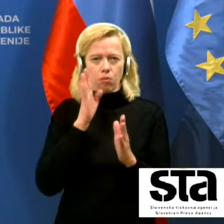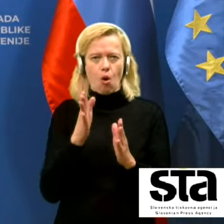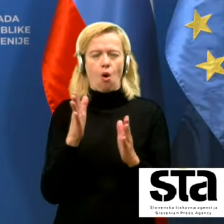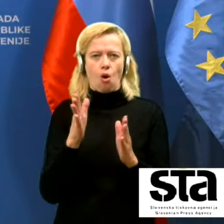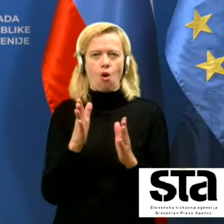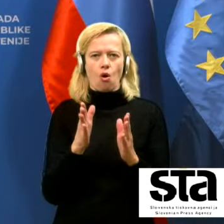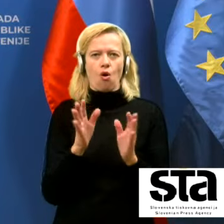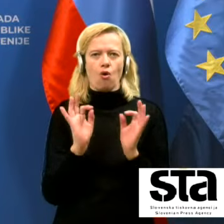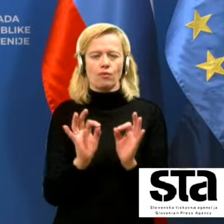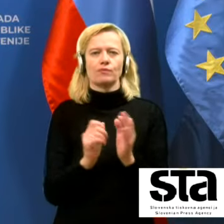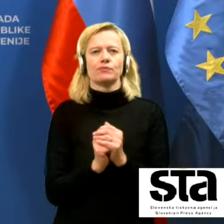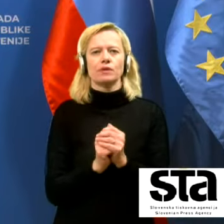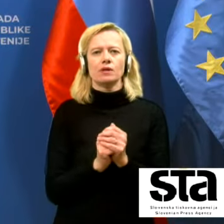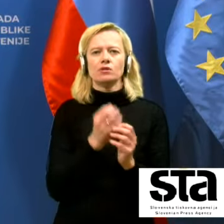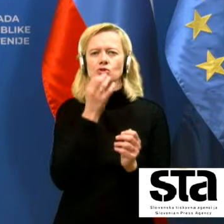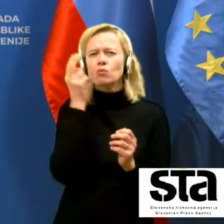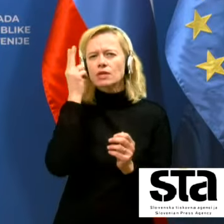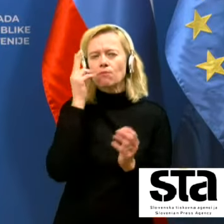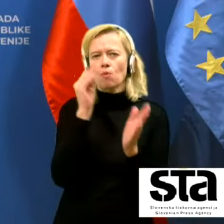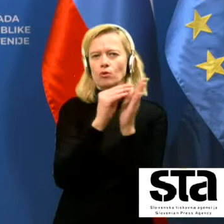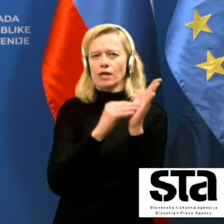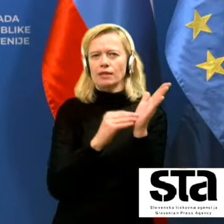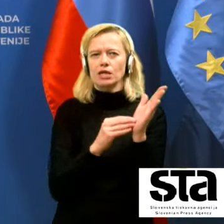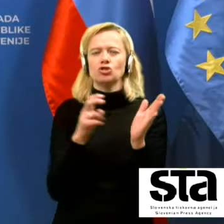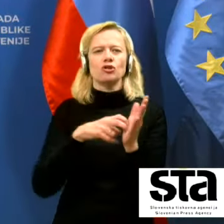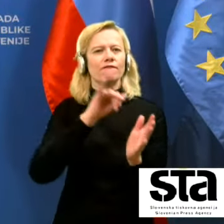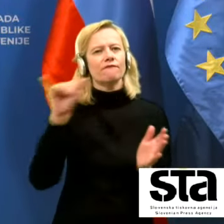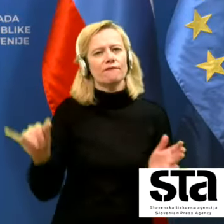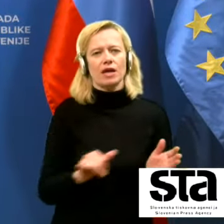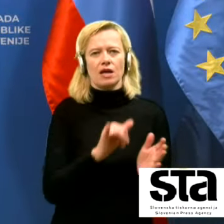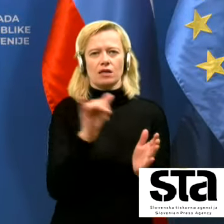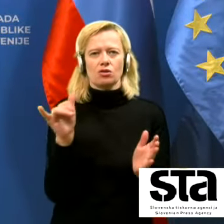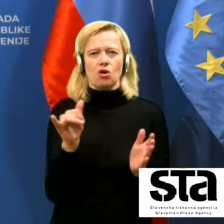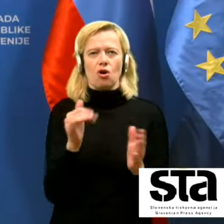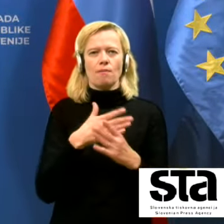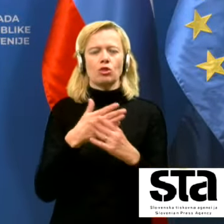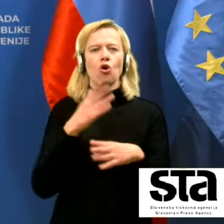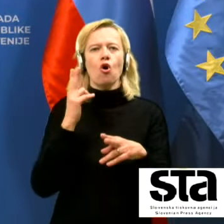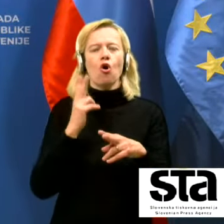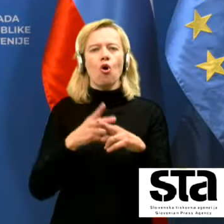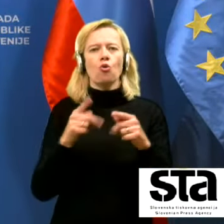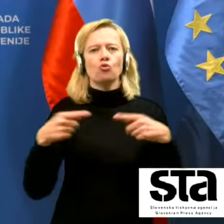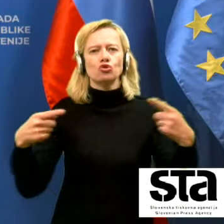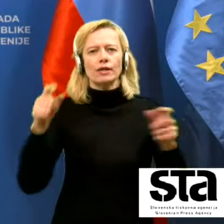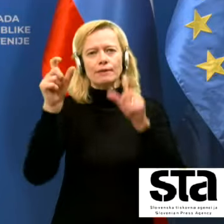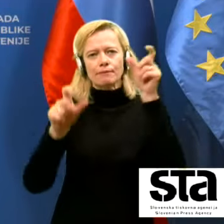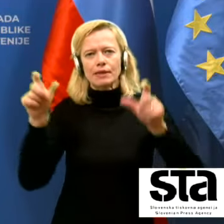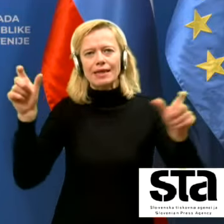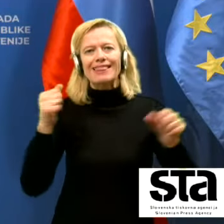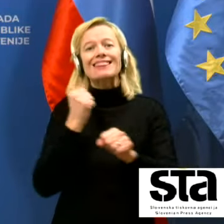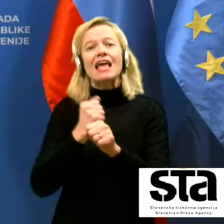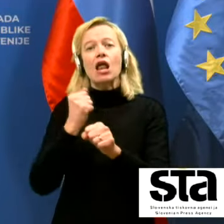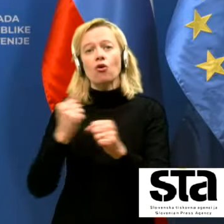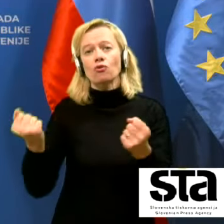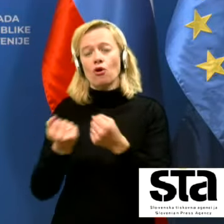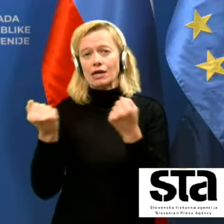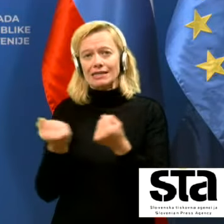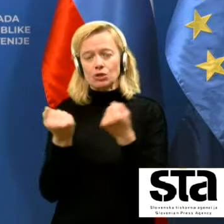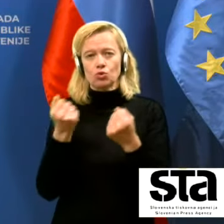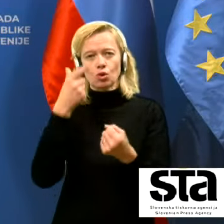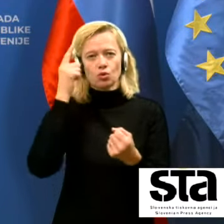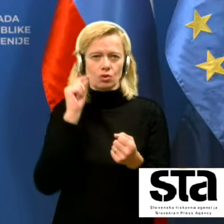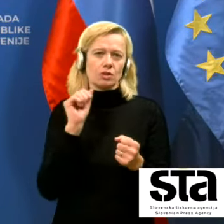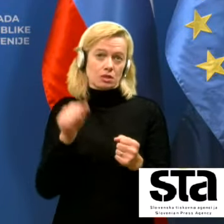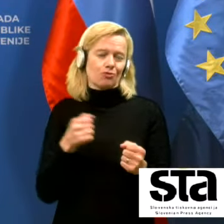podatke, da je sveda še vedno med okuženimi največ delovno aktivnih ljudi, potem je opozorilo na vsak način